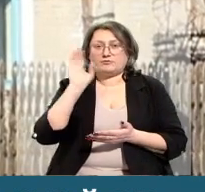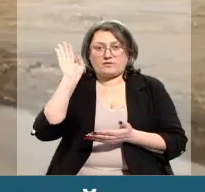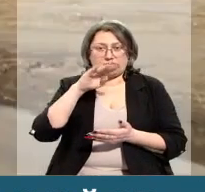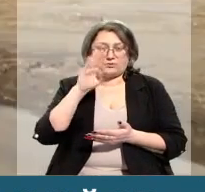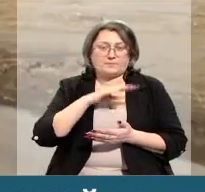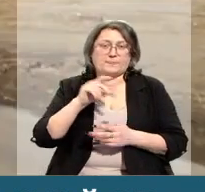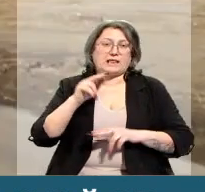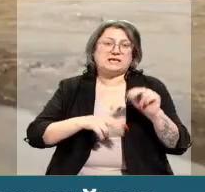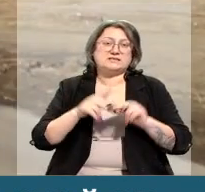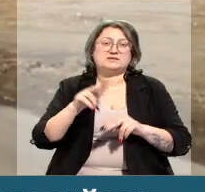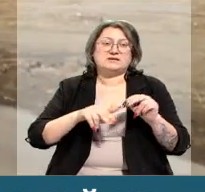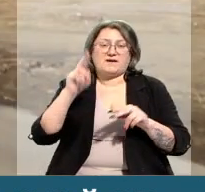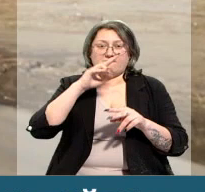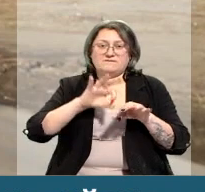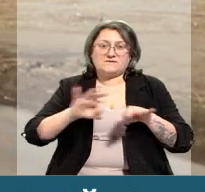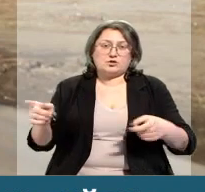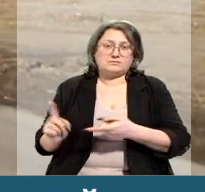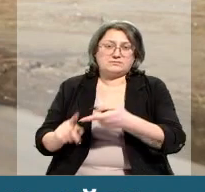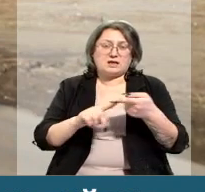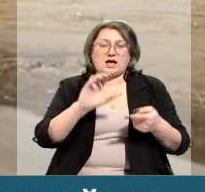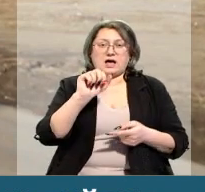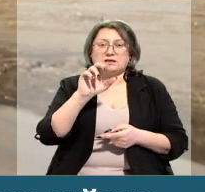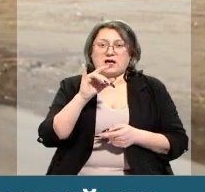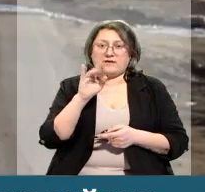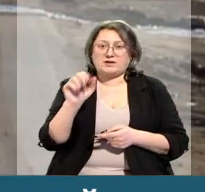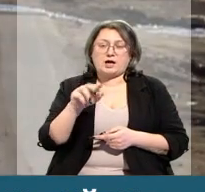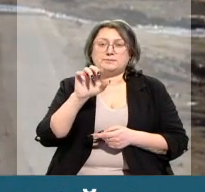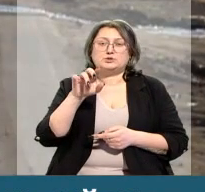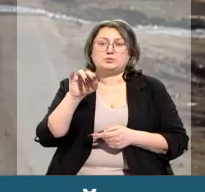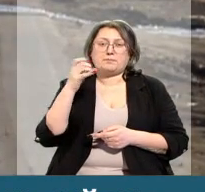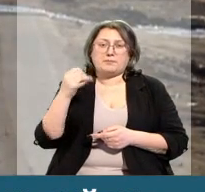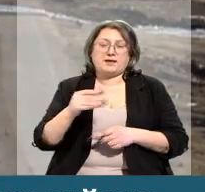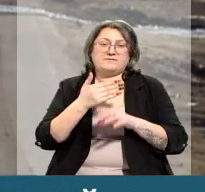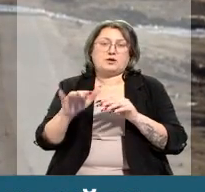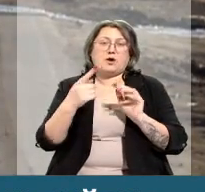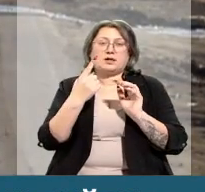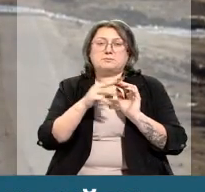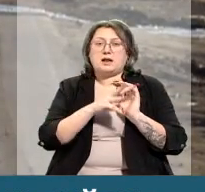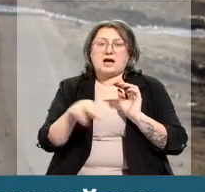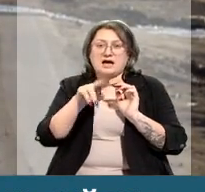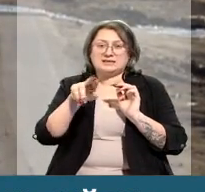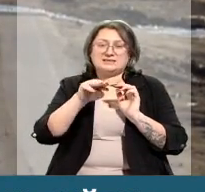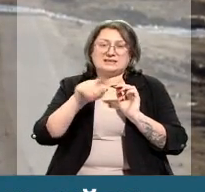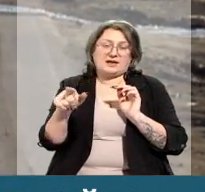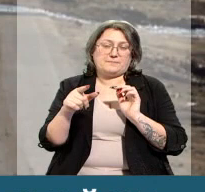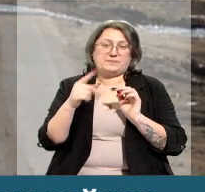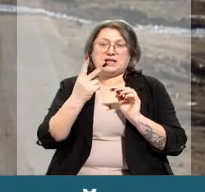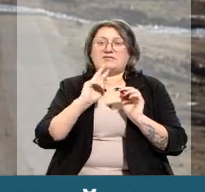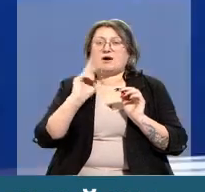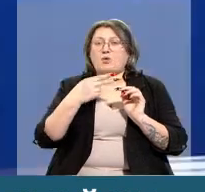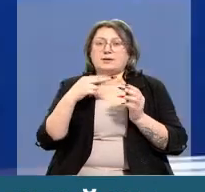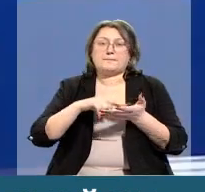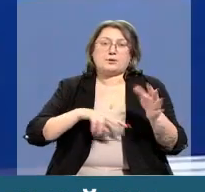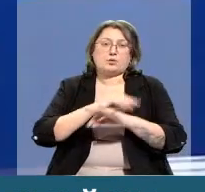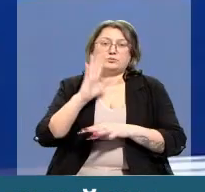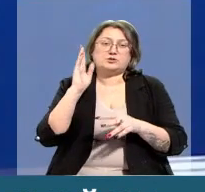водой. На строительство сетей водоснабжения в селах Адаевка и Бестубе из бюджета выделили около 1 миллиарда тенге. Двугодичный проект